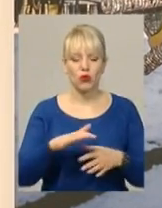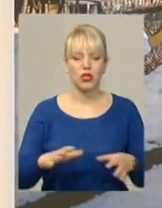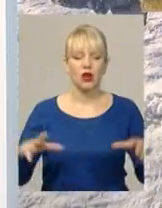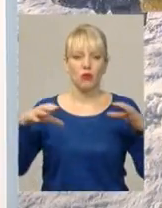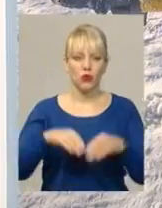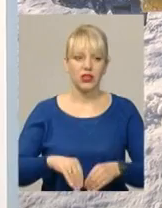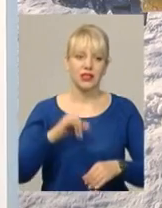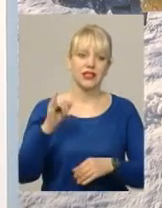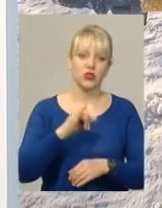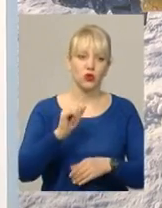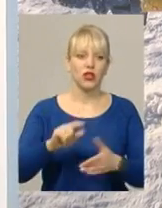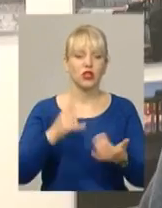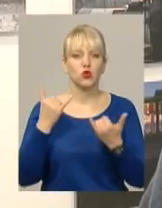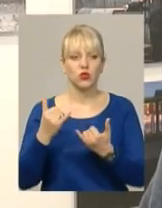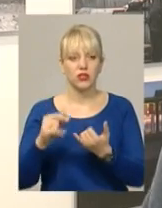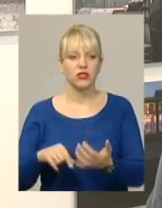сучасність міста.